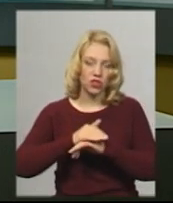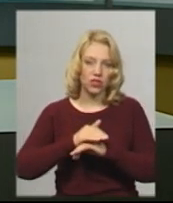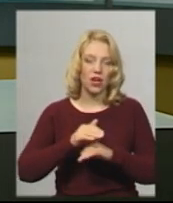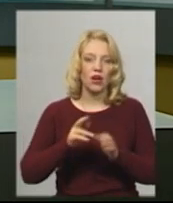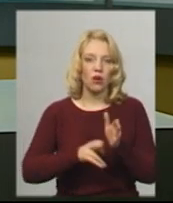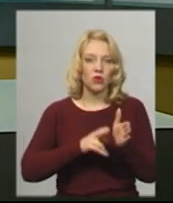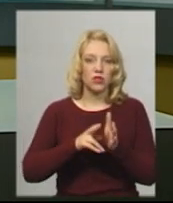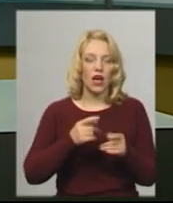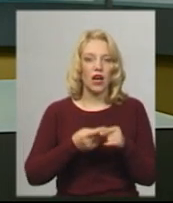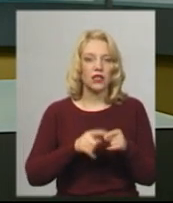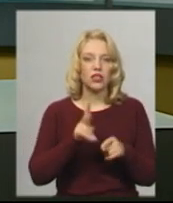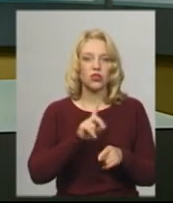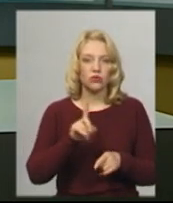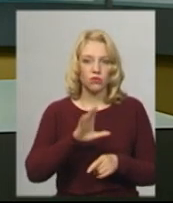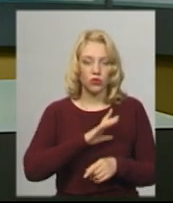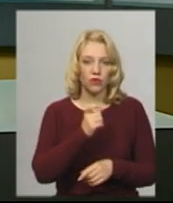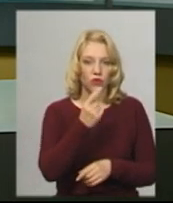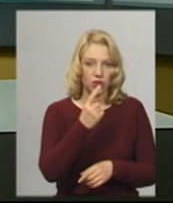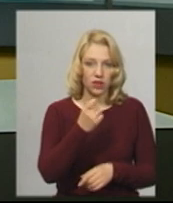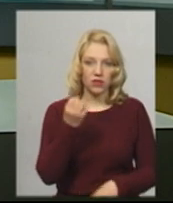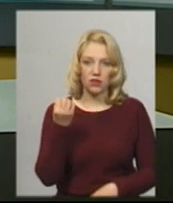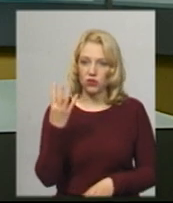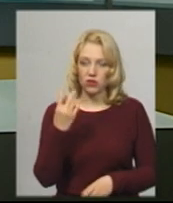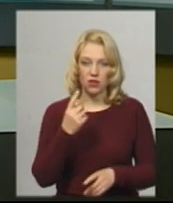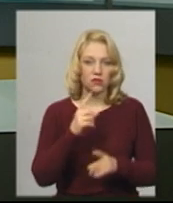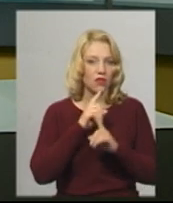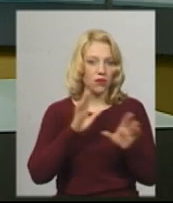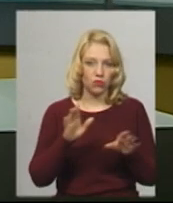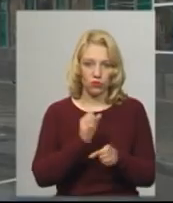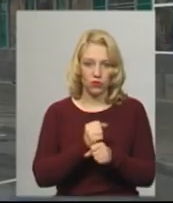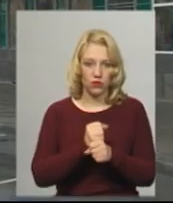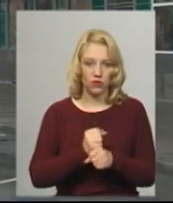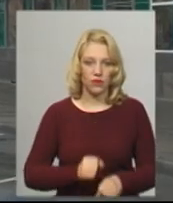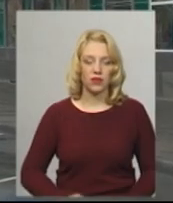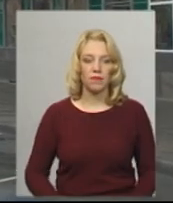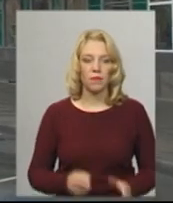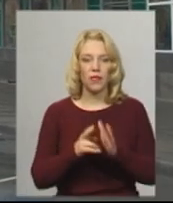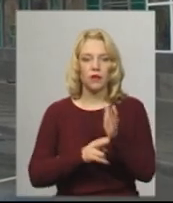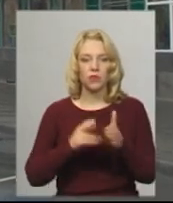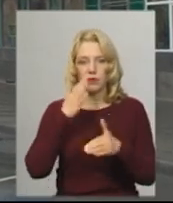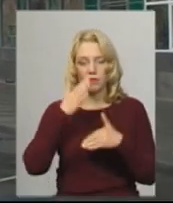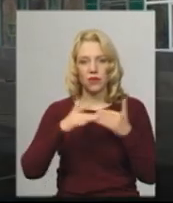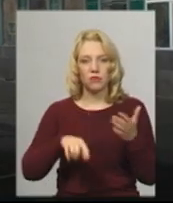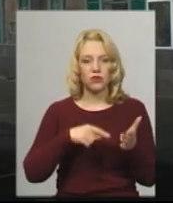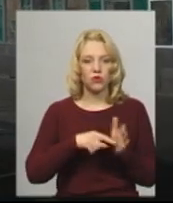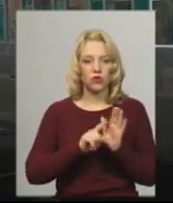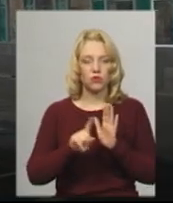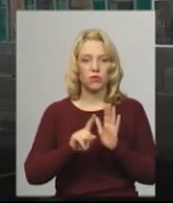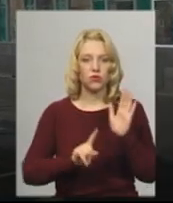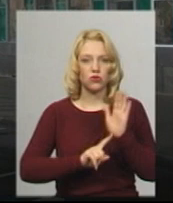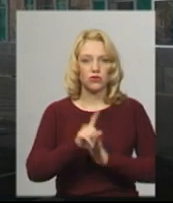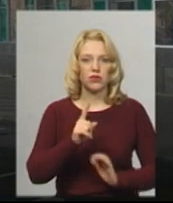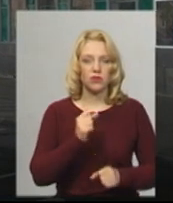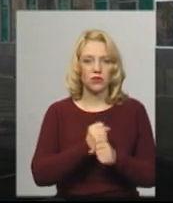відправлялись об 11 чи 13 годині, поки не курсуватимуть. «Поїзди приміського сполучення запустяться з 1